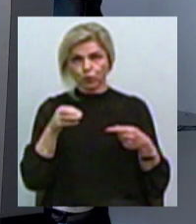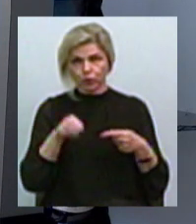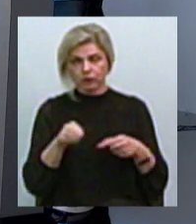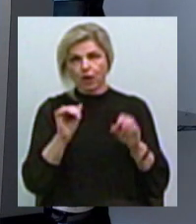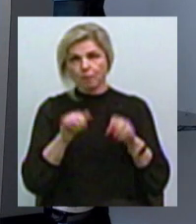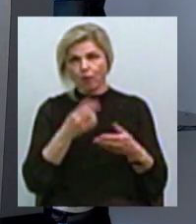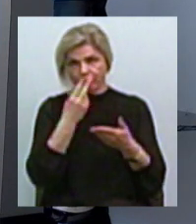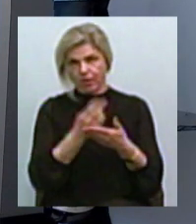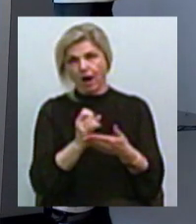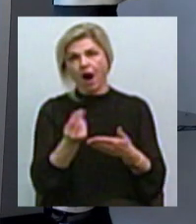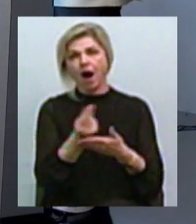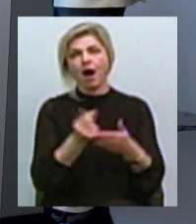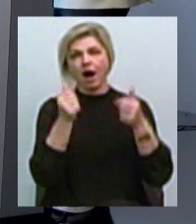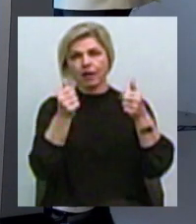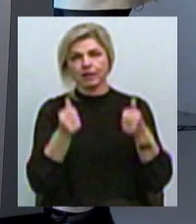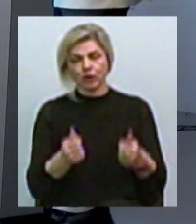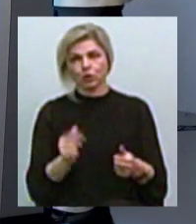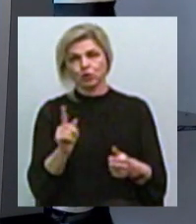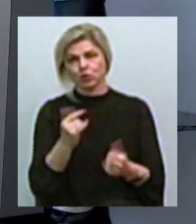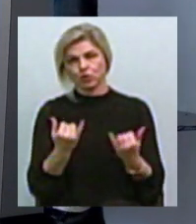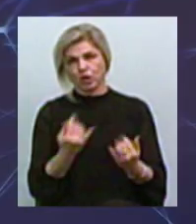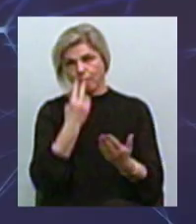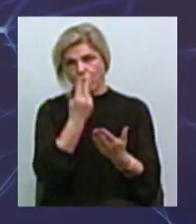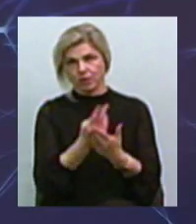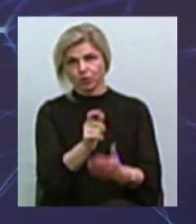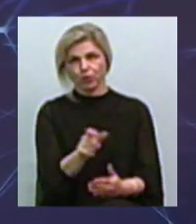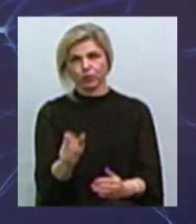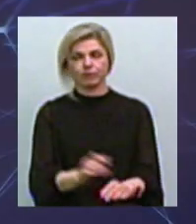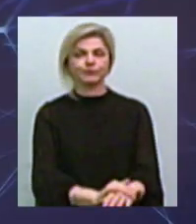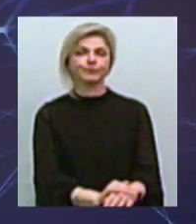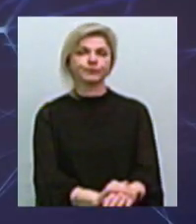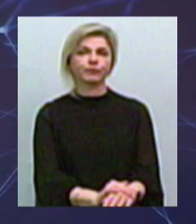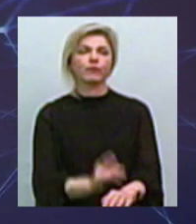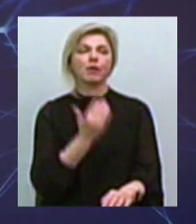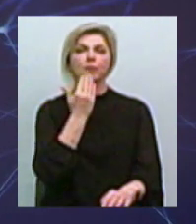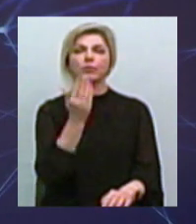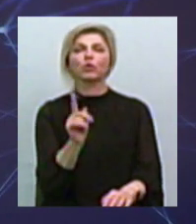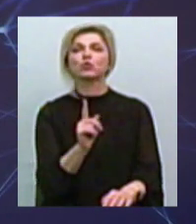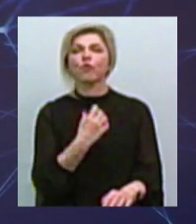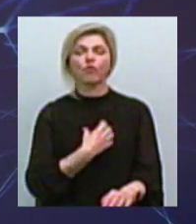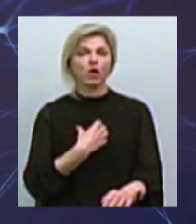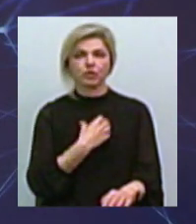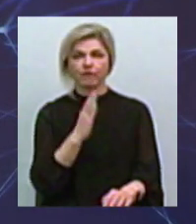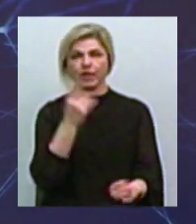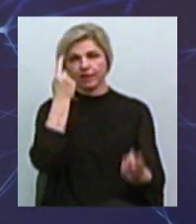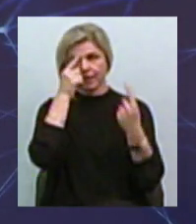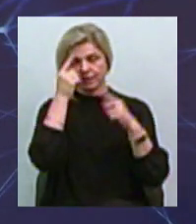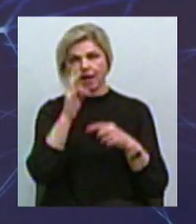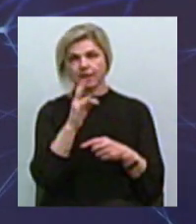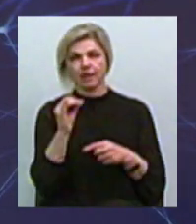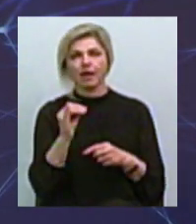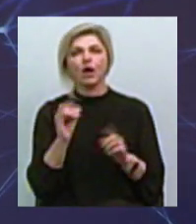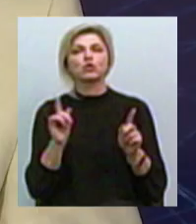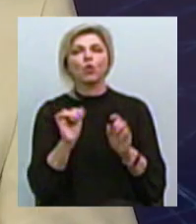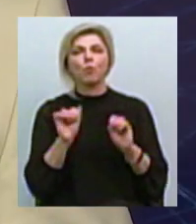як там картину художника, яку я тільки що презентував людям Що важливіше в дизайні і чи можна поєднати,